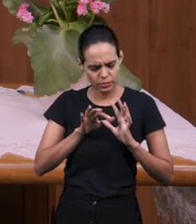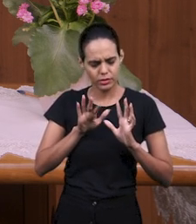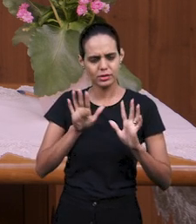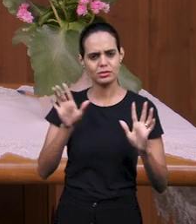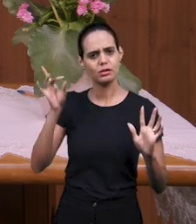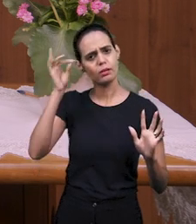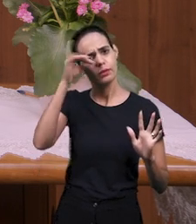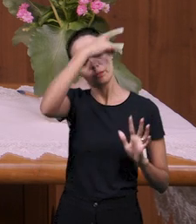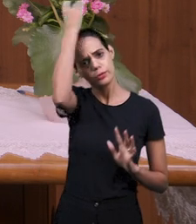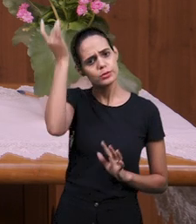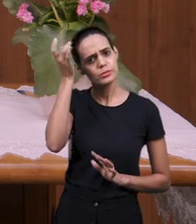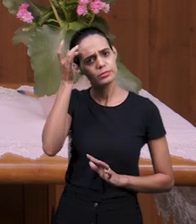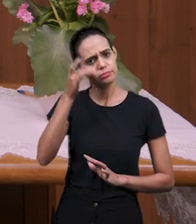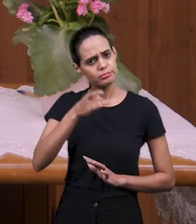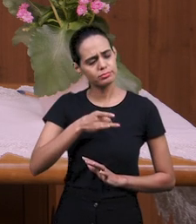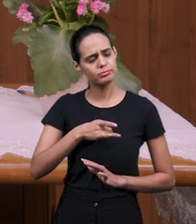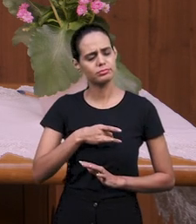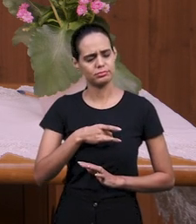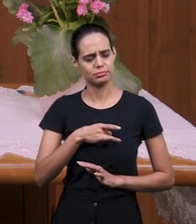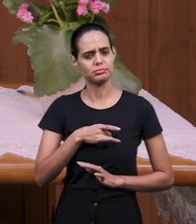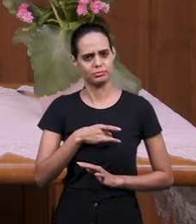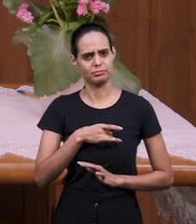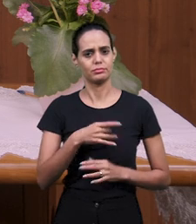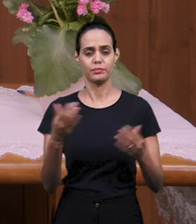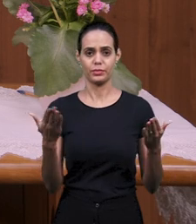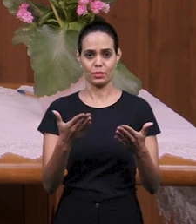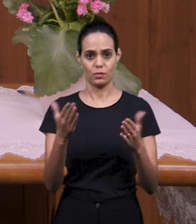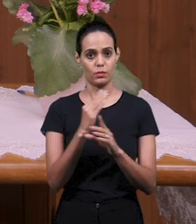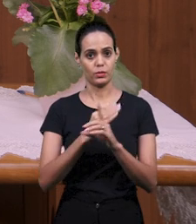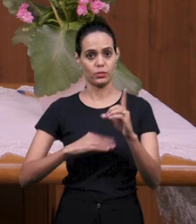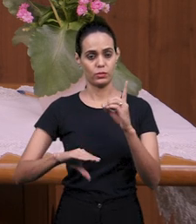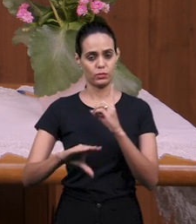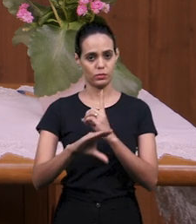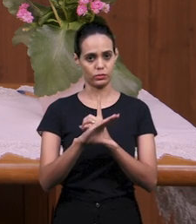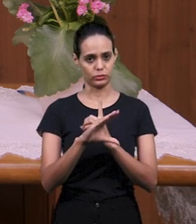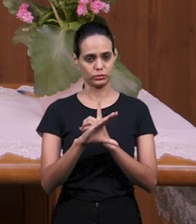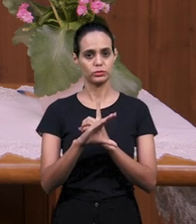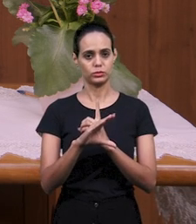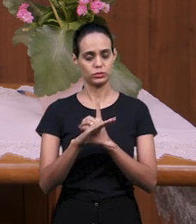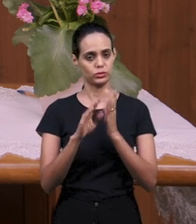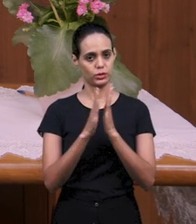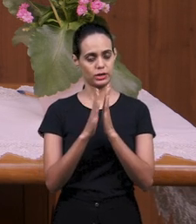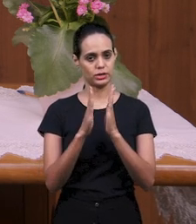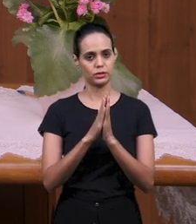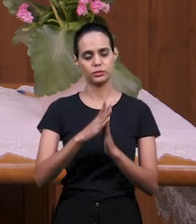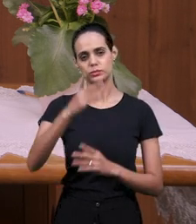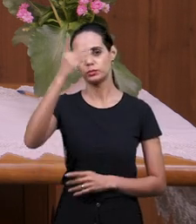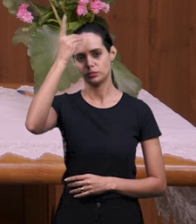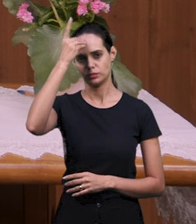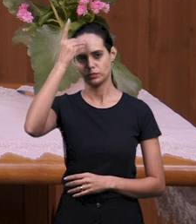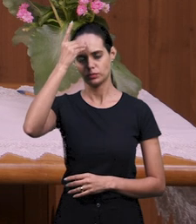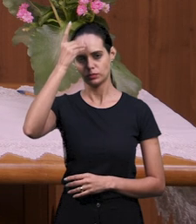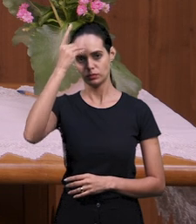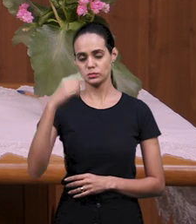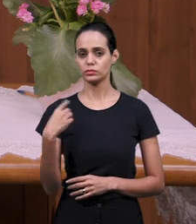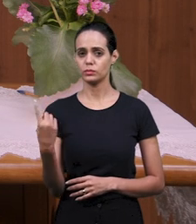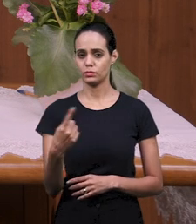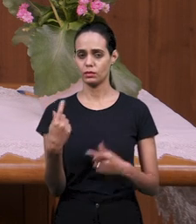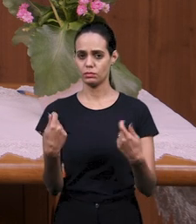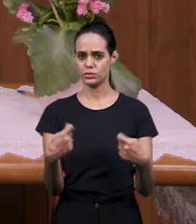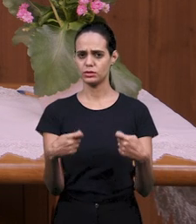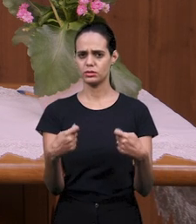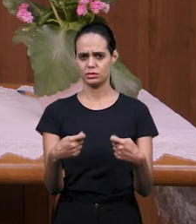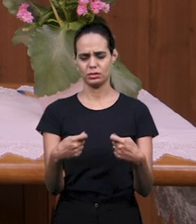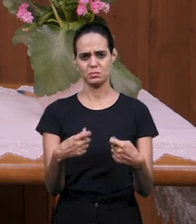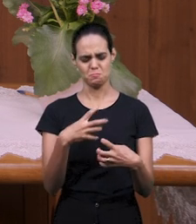мы послушаем некоторые духовные дары об этой нужде, чтобы горечь